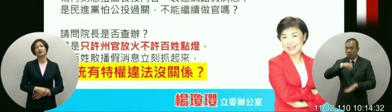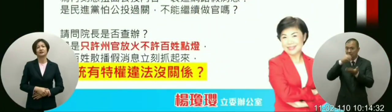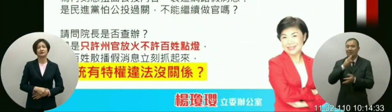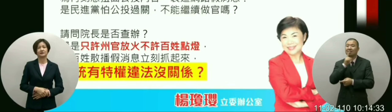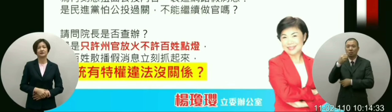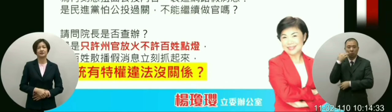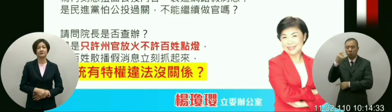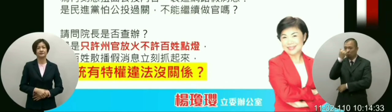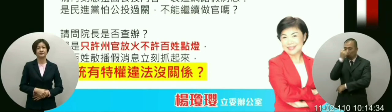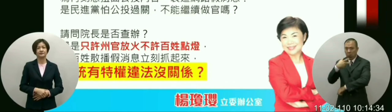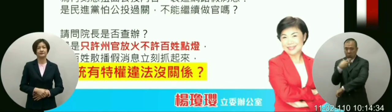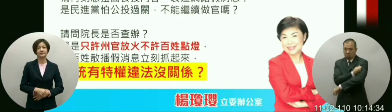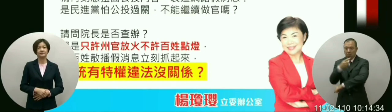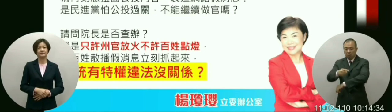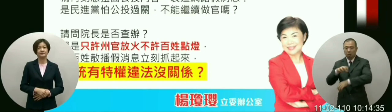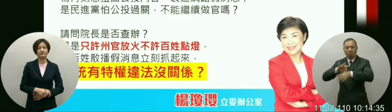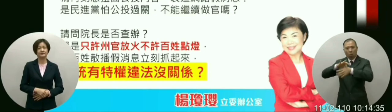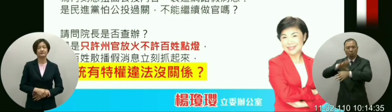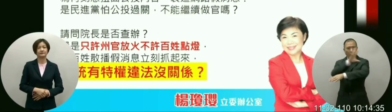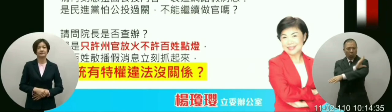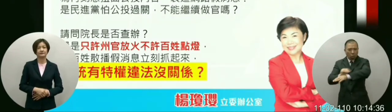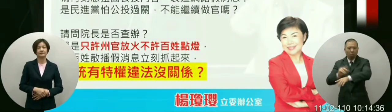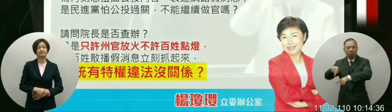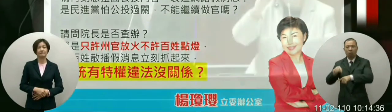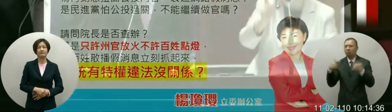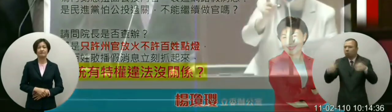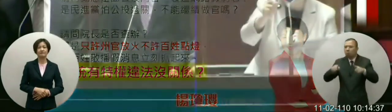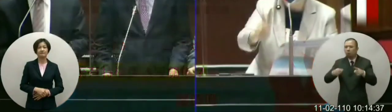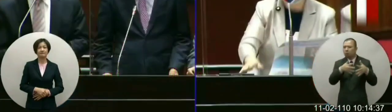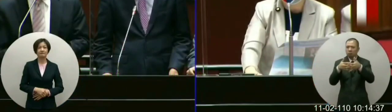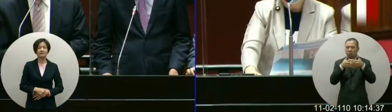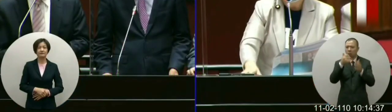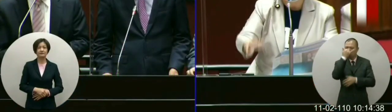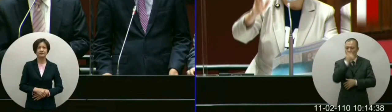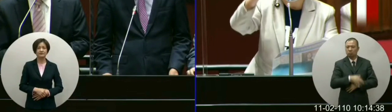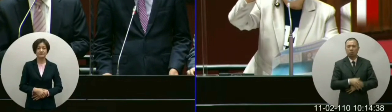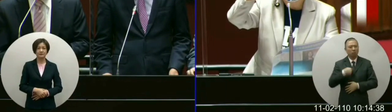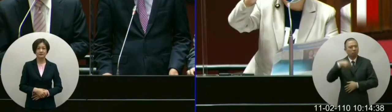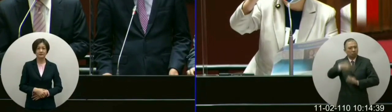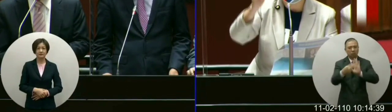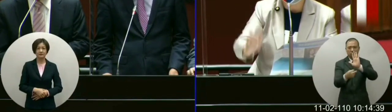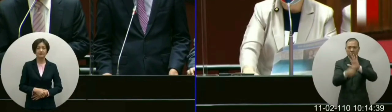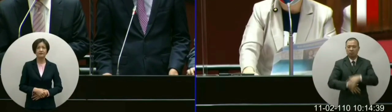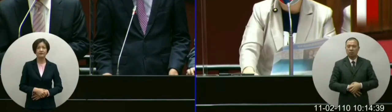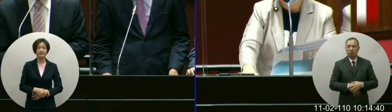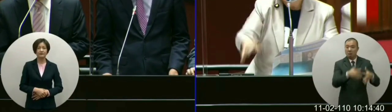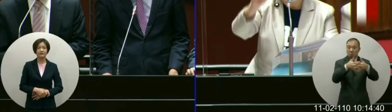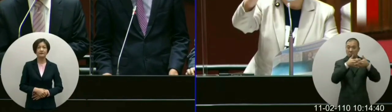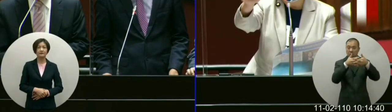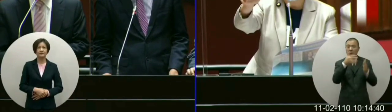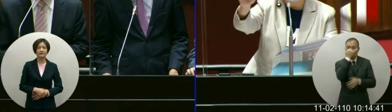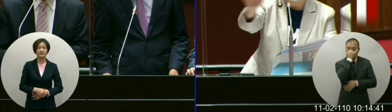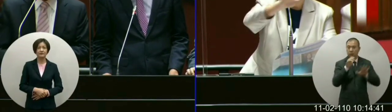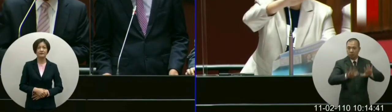巴胺的猪肉而不是美猪因为本席再一次强调我们有美猪目前为